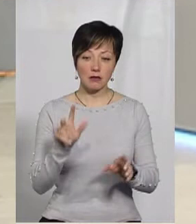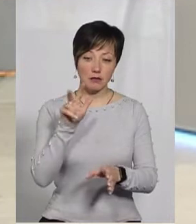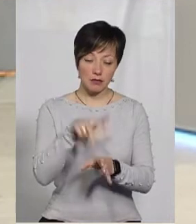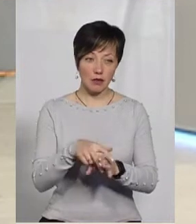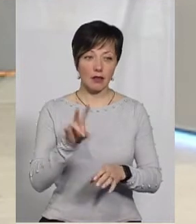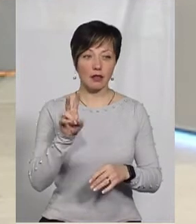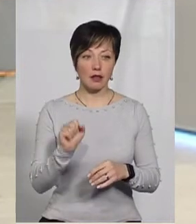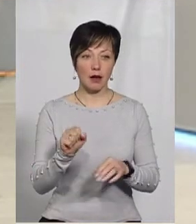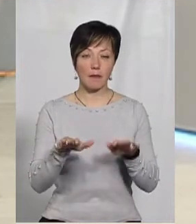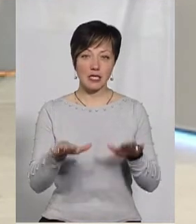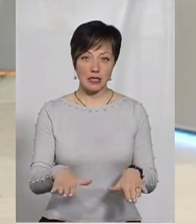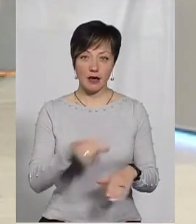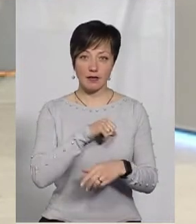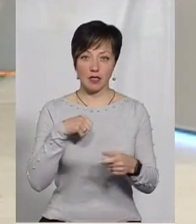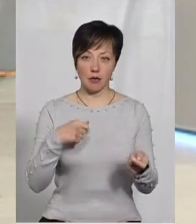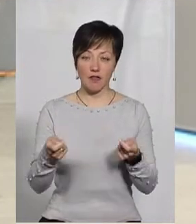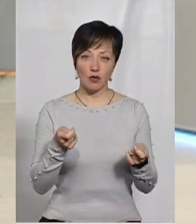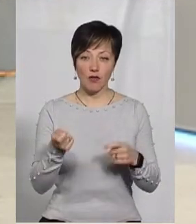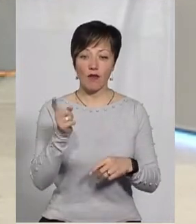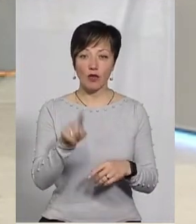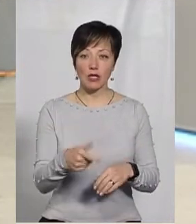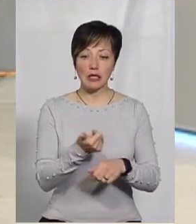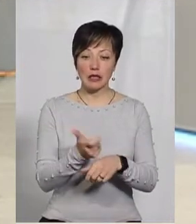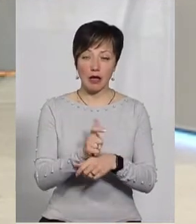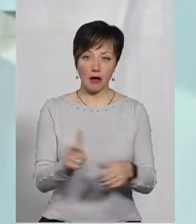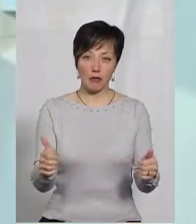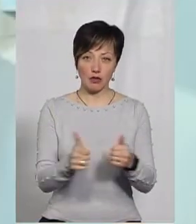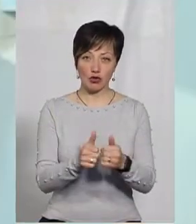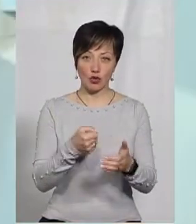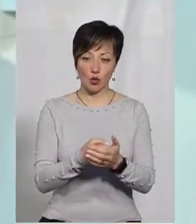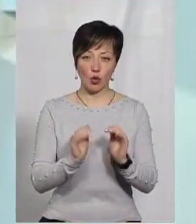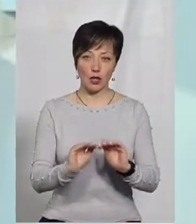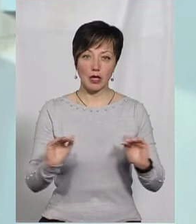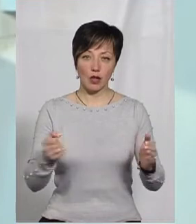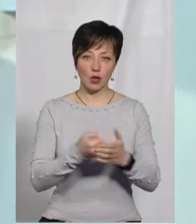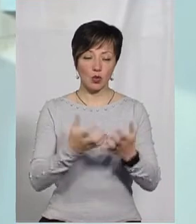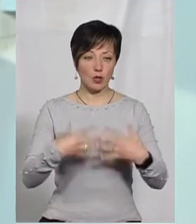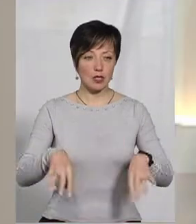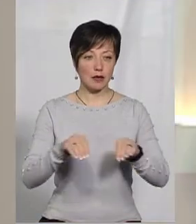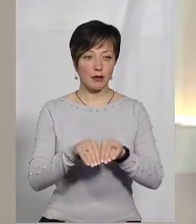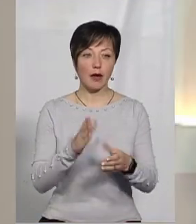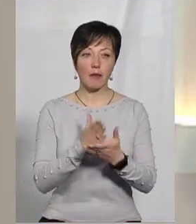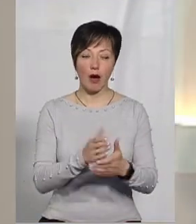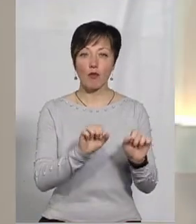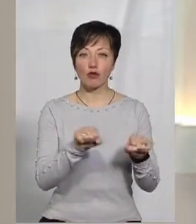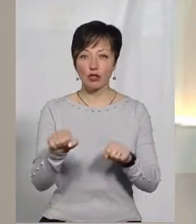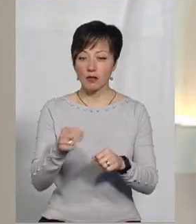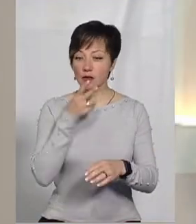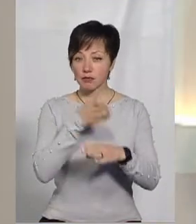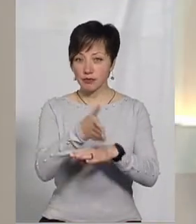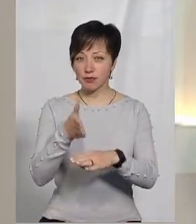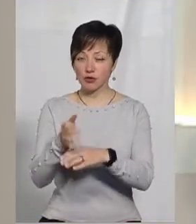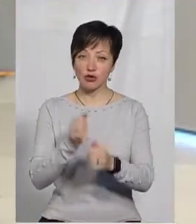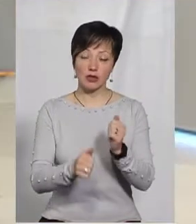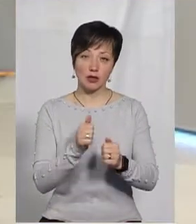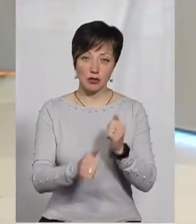лягає, звичайно, на плечі місцевого самоврядування, оскільки вони найближчі до дітей, до сімей. І мають можливість бачити